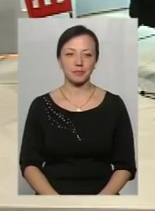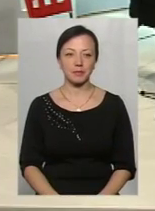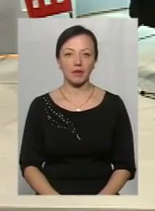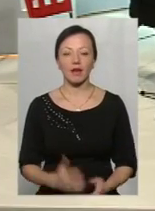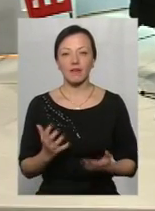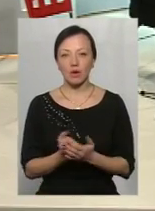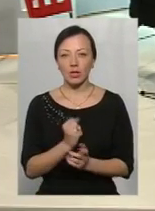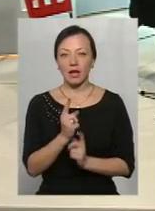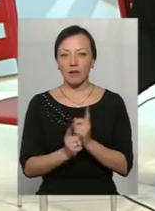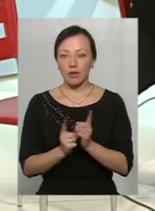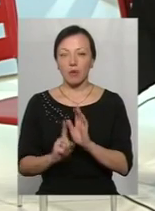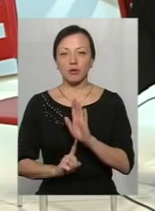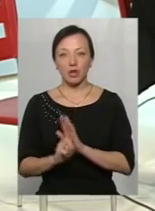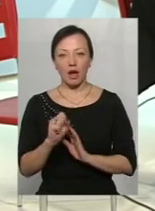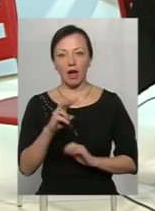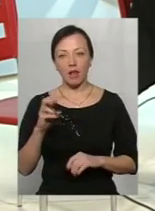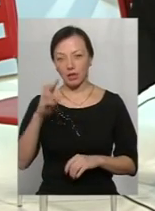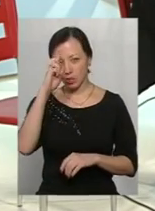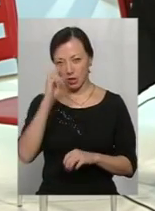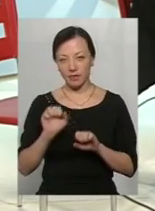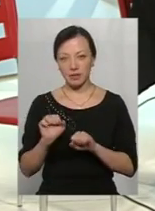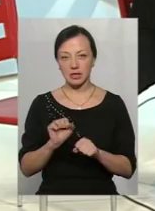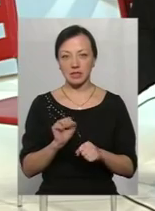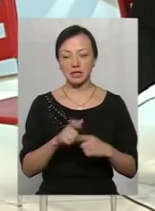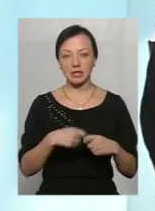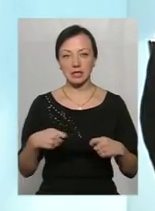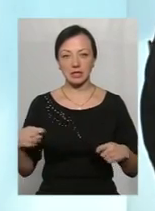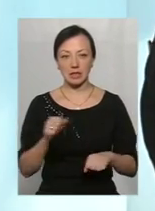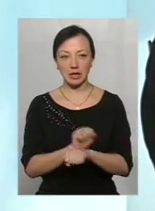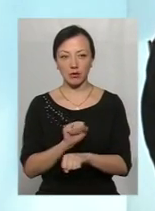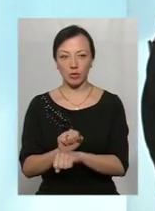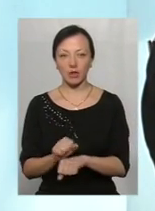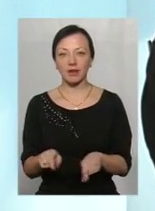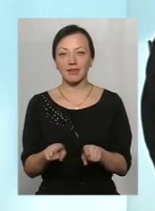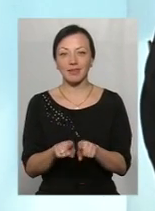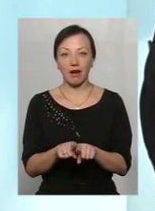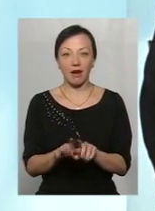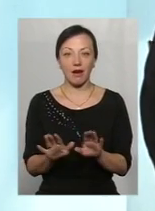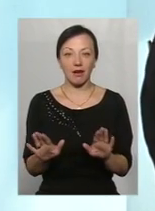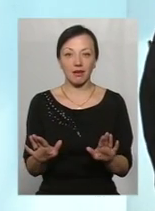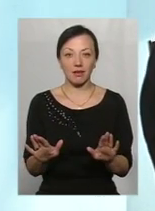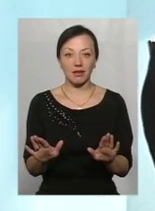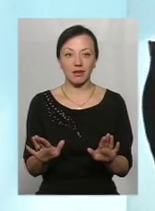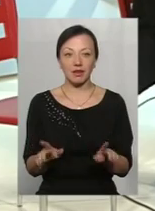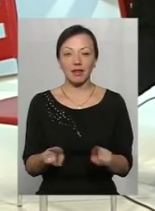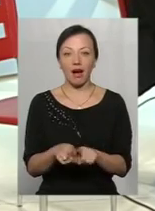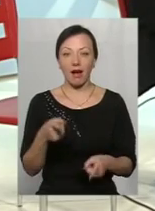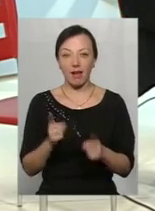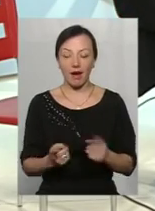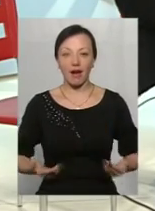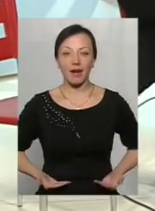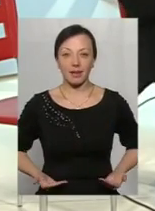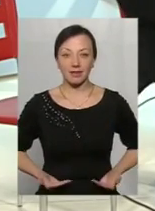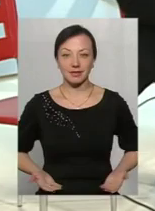реформа почалася, але держава трошки стримує. Так воно, така реальність. логічний, це